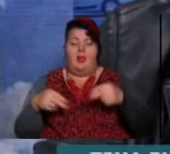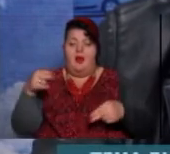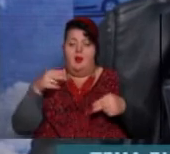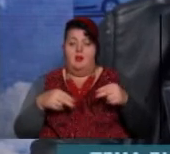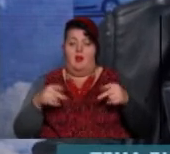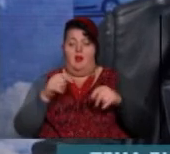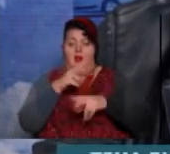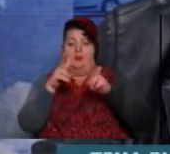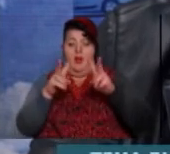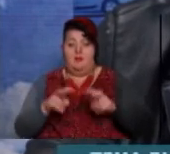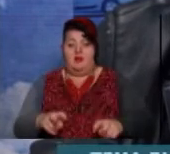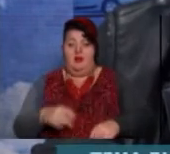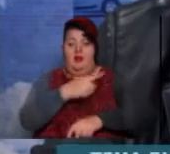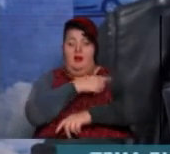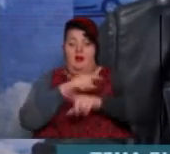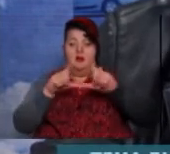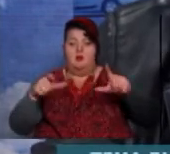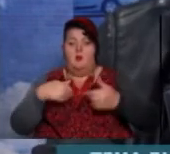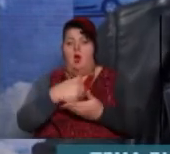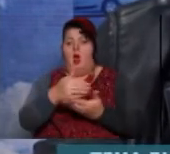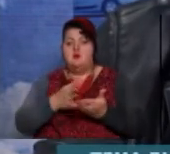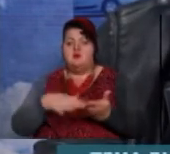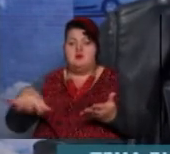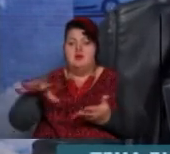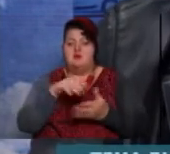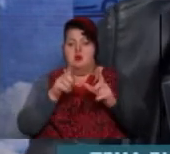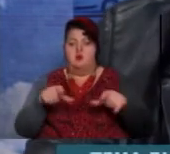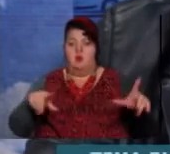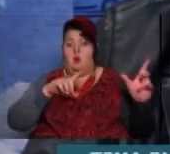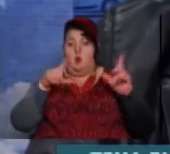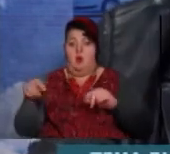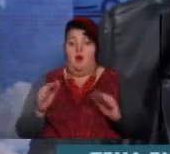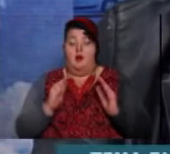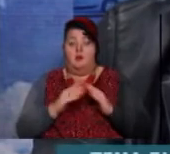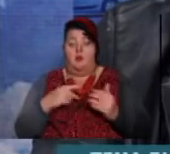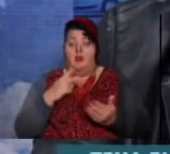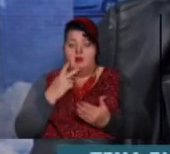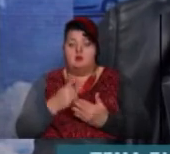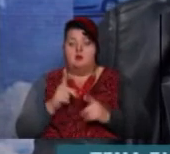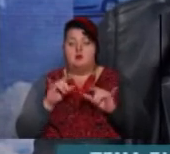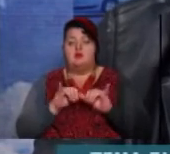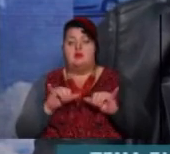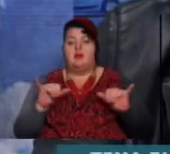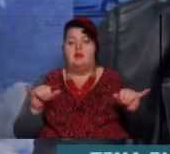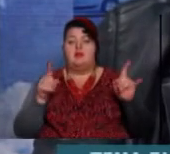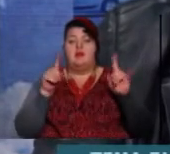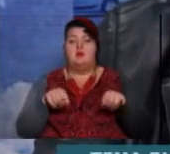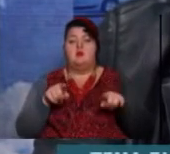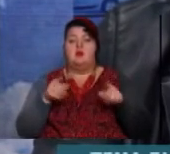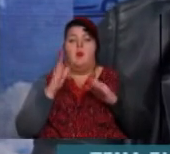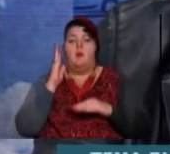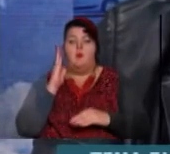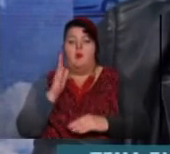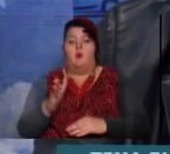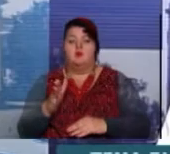поліклінику, в диспансерному отделі, щоб ми обслужилися, щоб люди уїхали дому. Але я смотрю, що тенденція йдет к тому, що це буде.